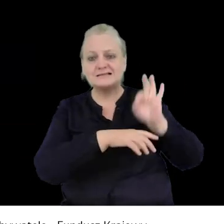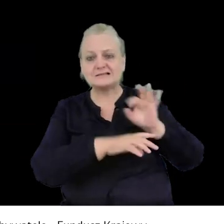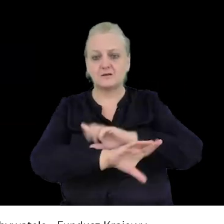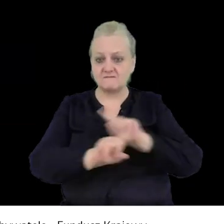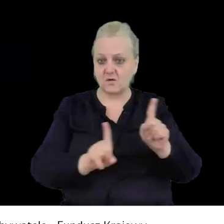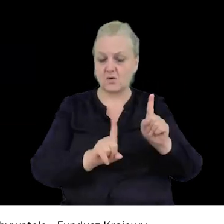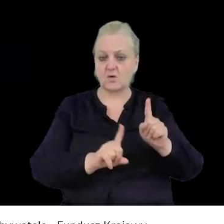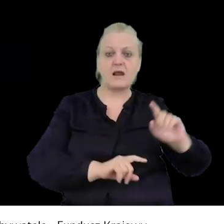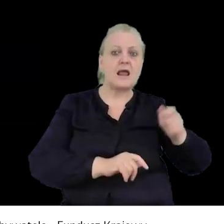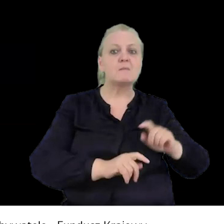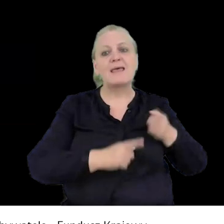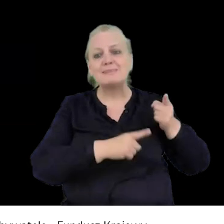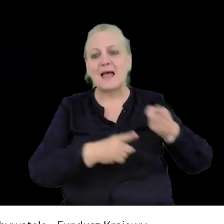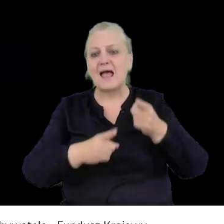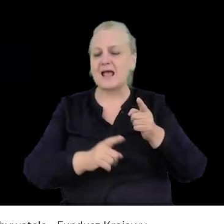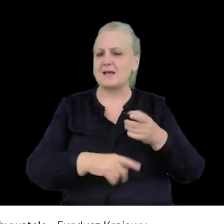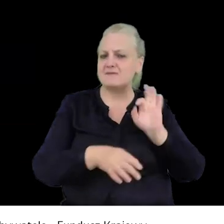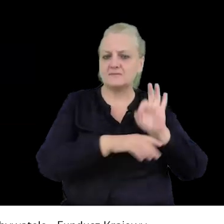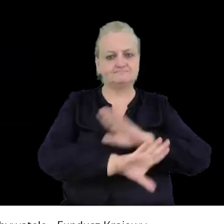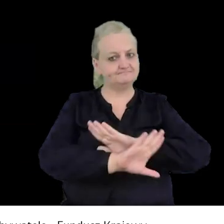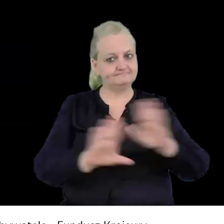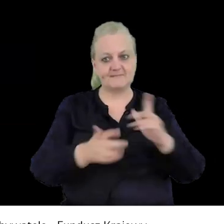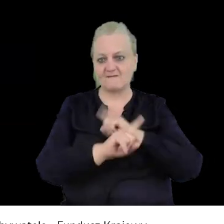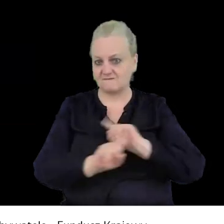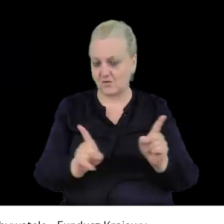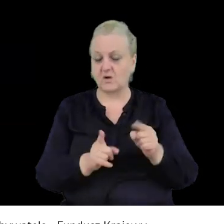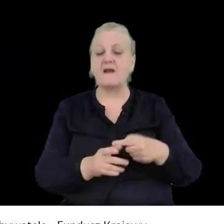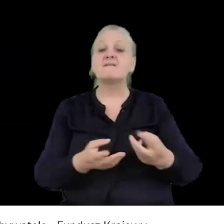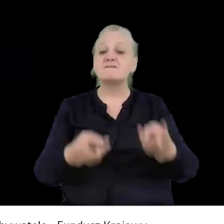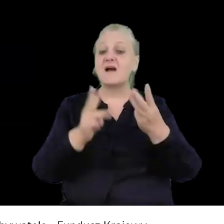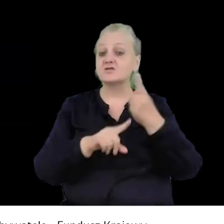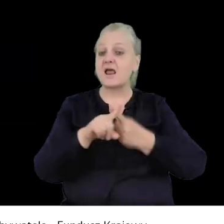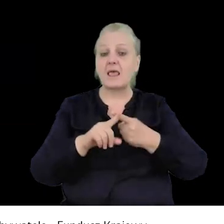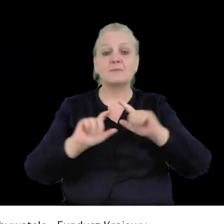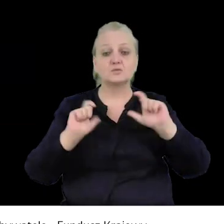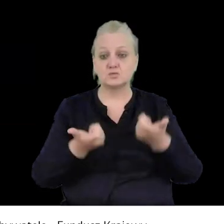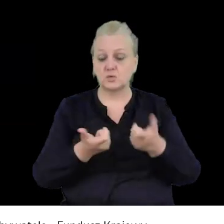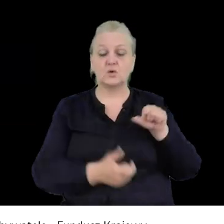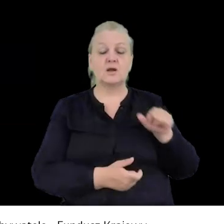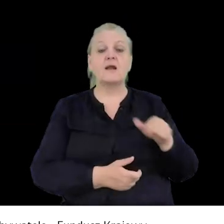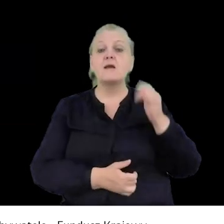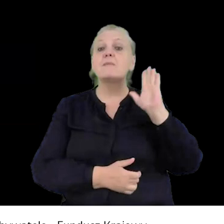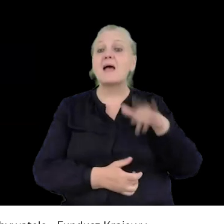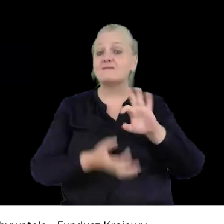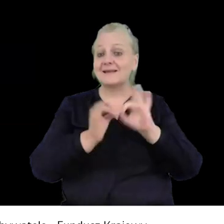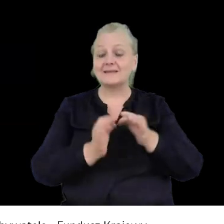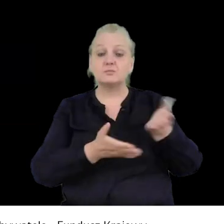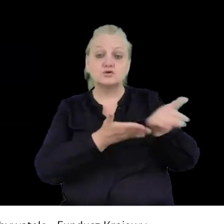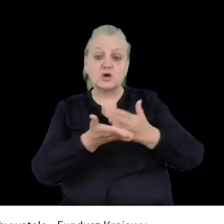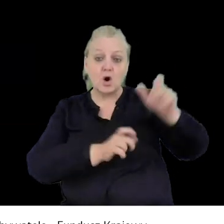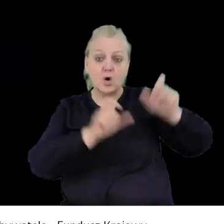też do niej nie nawołują. I tutaj bardzo ważnym elementem jest to, że nawet jeżeli część osób